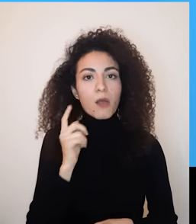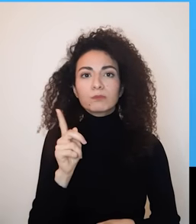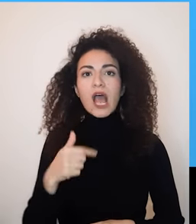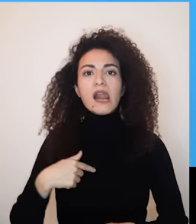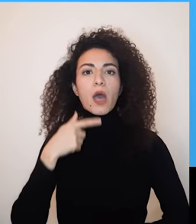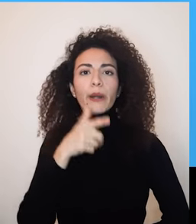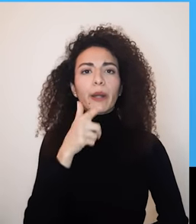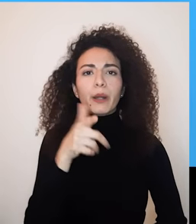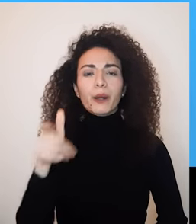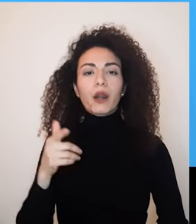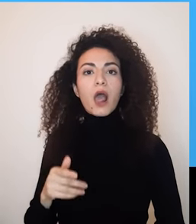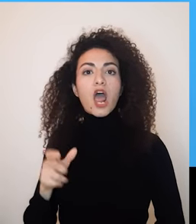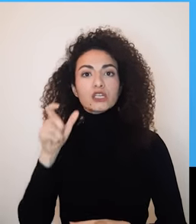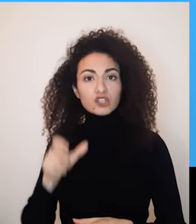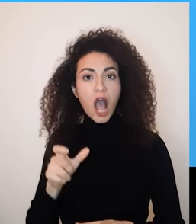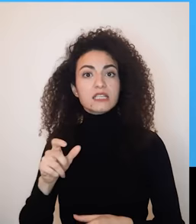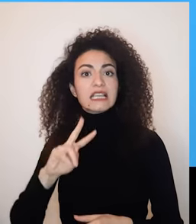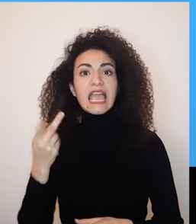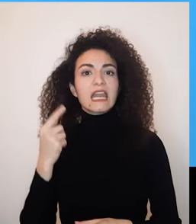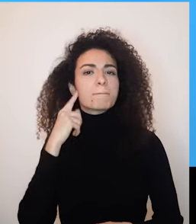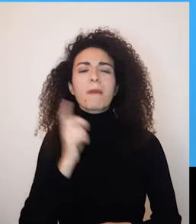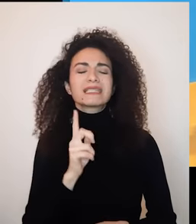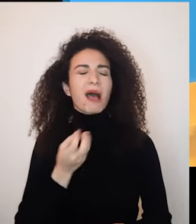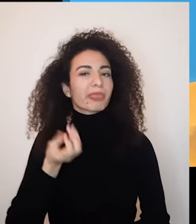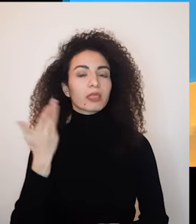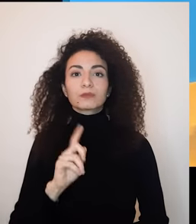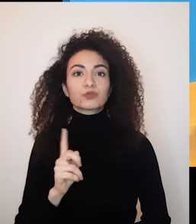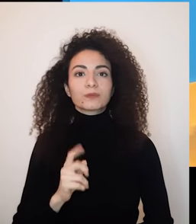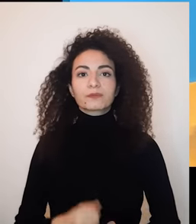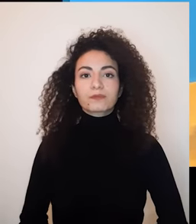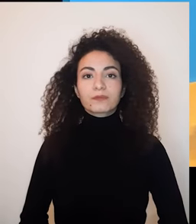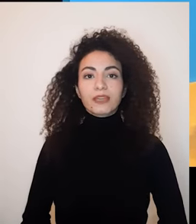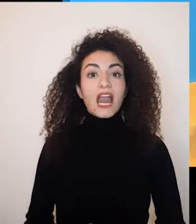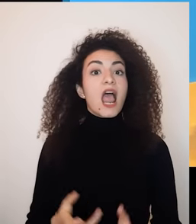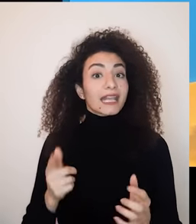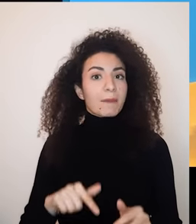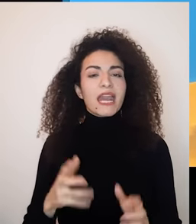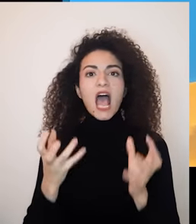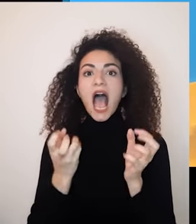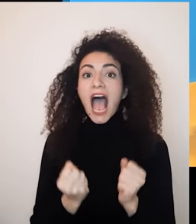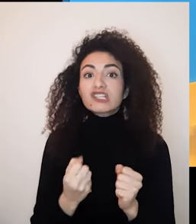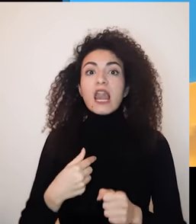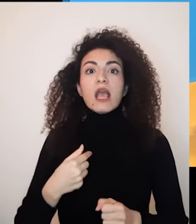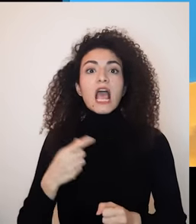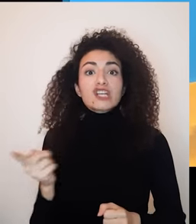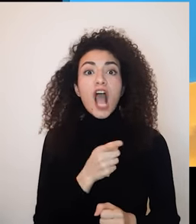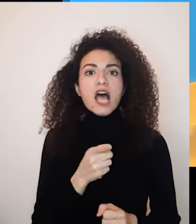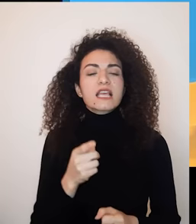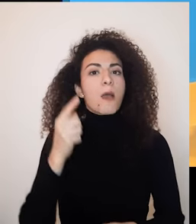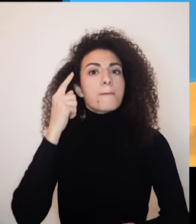بل وصل للآخر وتلقيه شخص اللي توجهت لقله تالتاً الحاجة يكون معترف فيه مثل ما أنا